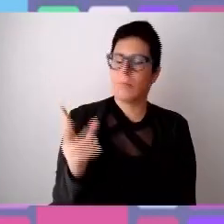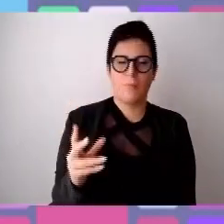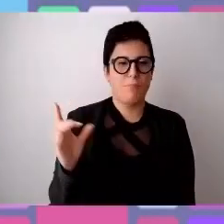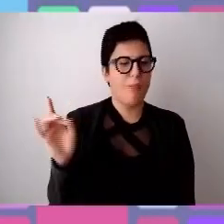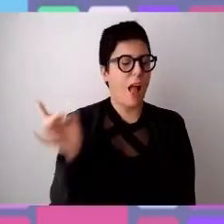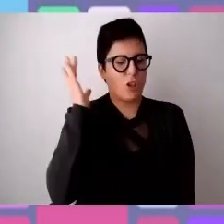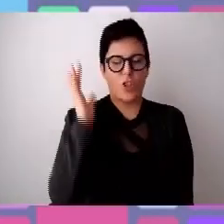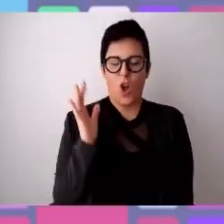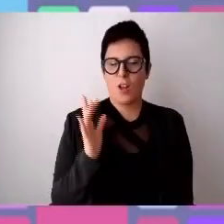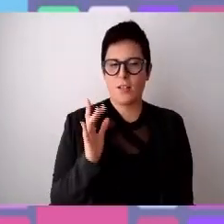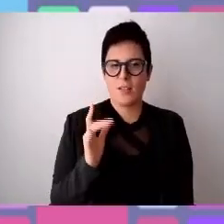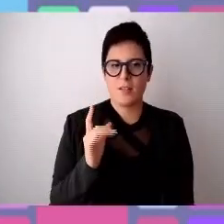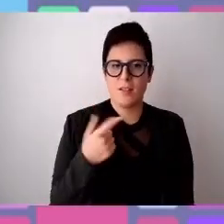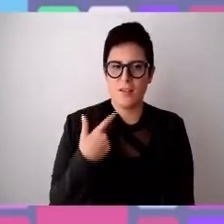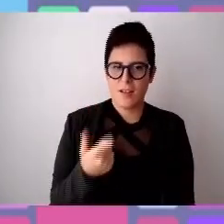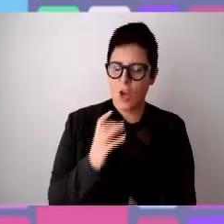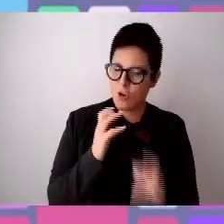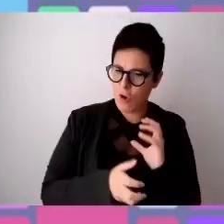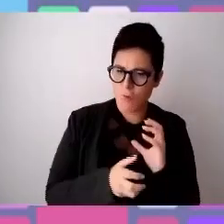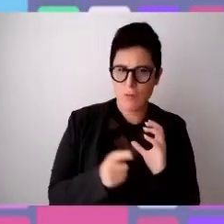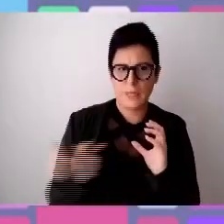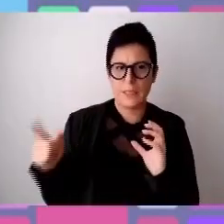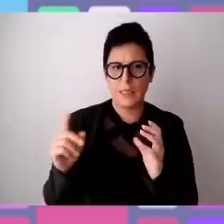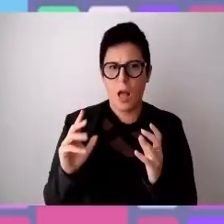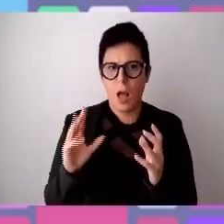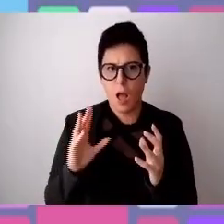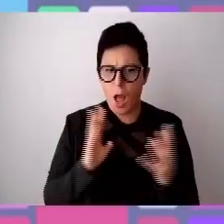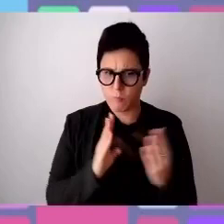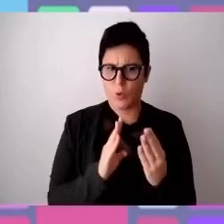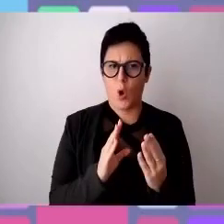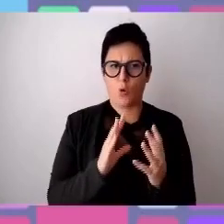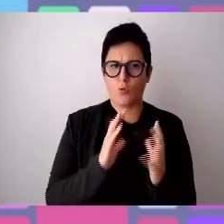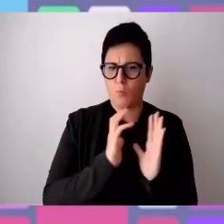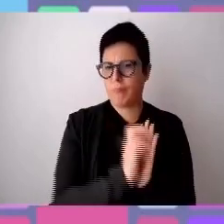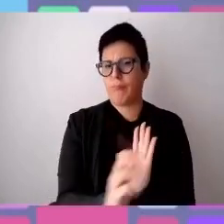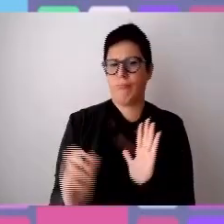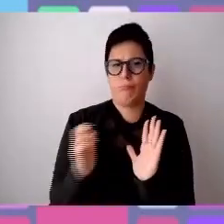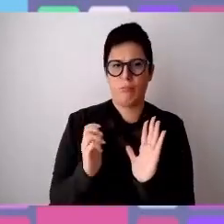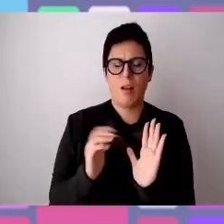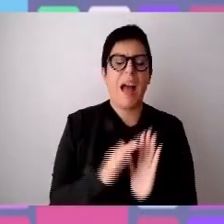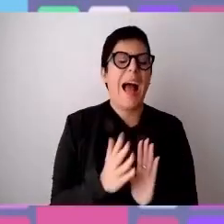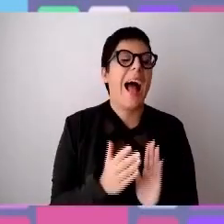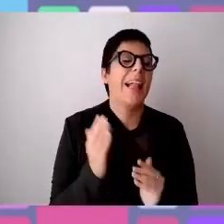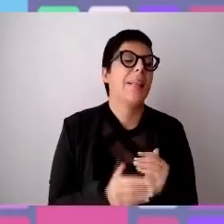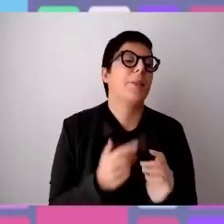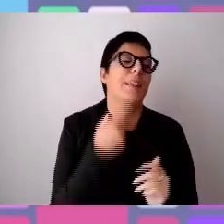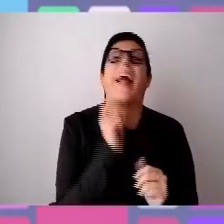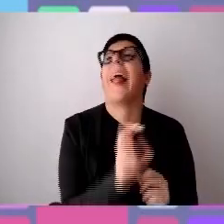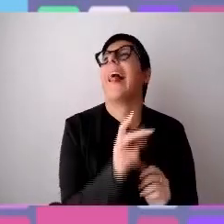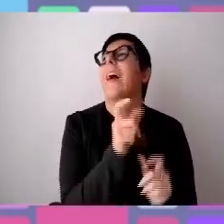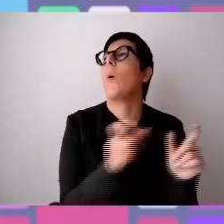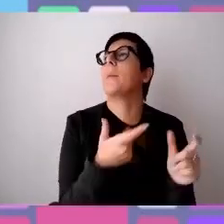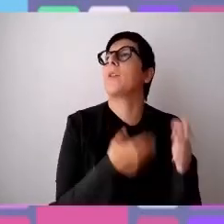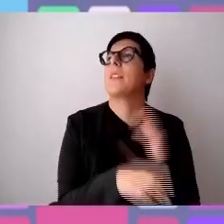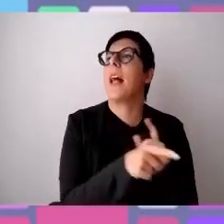e anche la complessità dell'approccio che ha, mentre gli altri spesso si limitano a dichiarazioni di intenti o